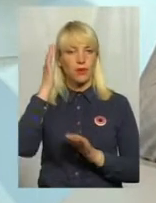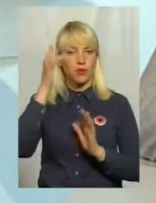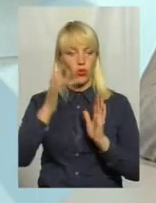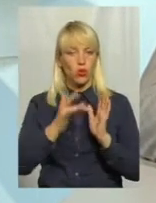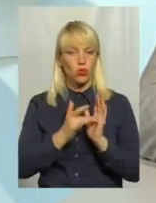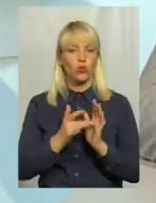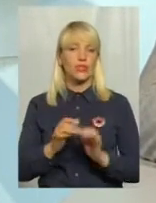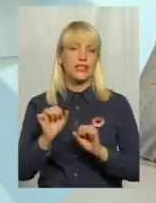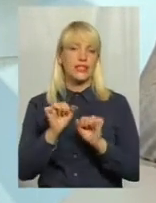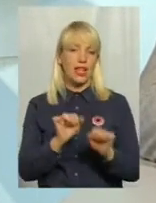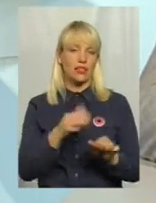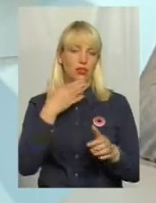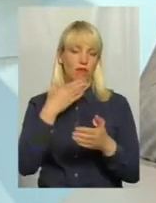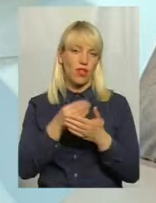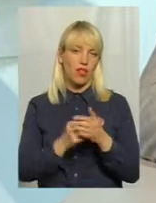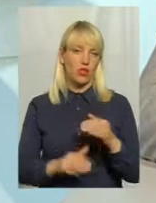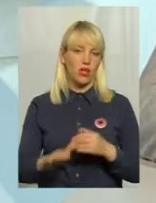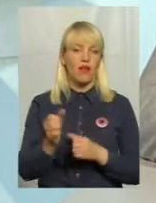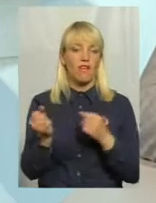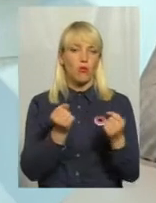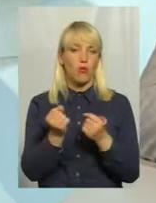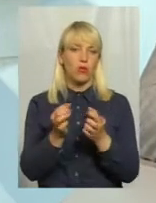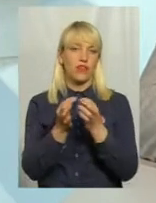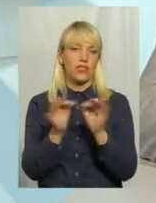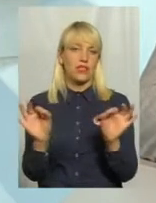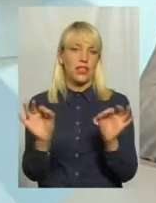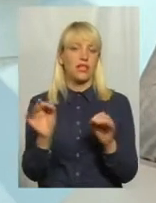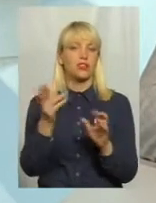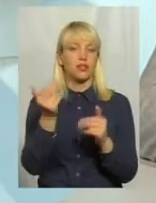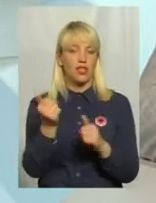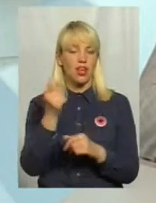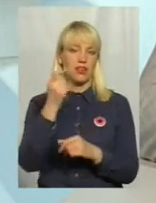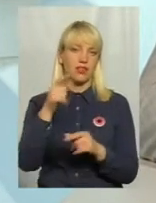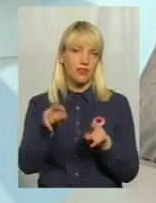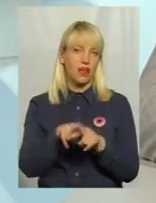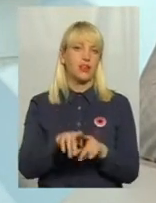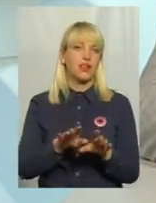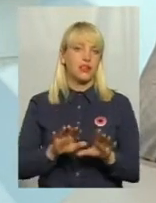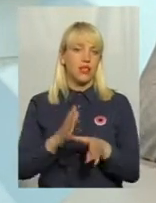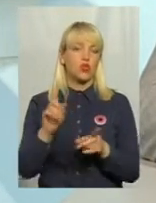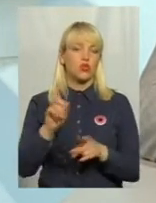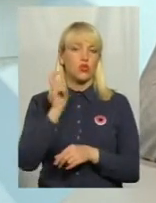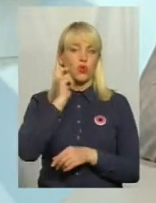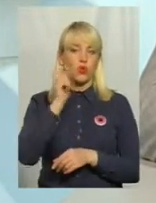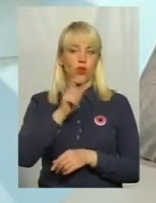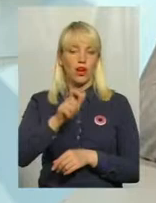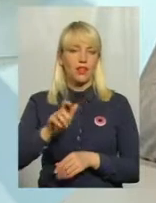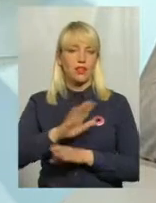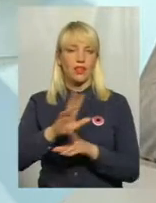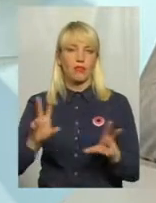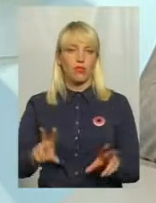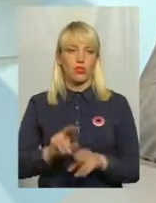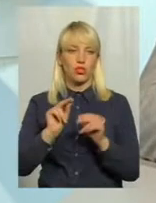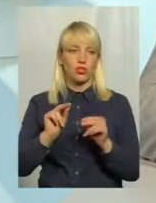краю, виборювання незалежності. Так сталося, що українцям не пощастило в першій половині ХХ століття